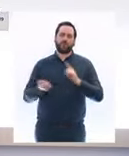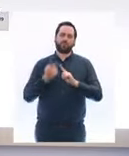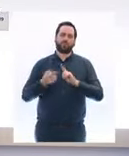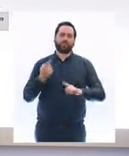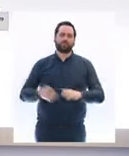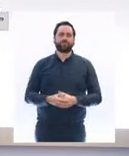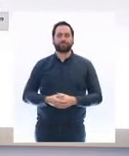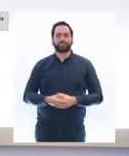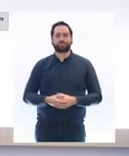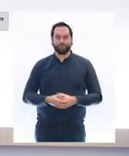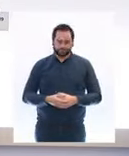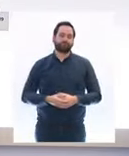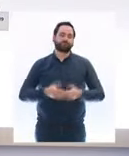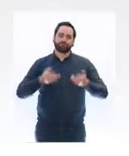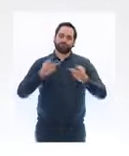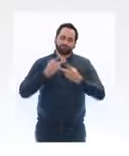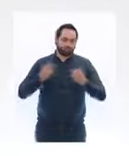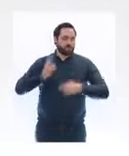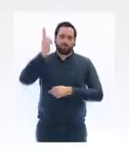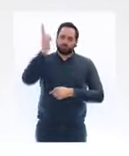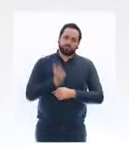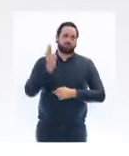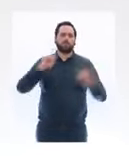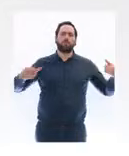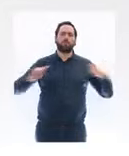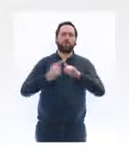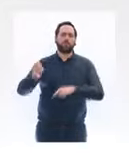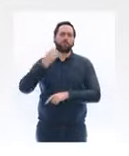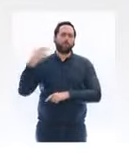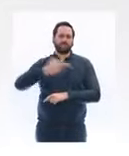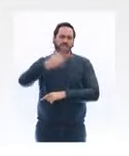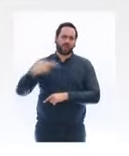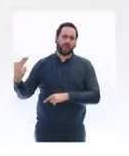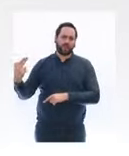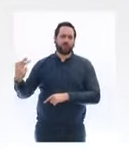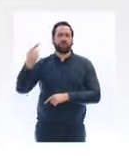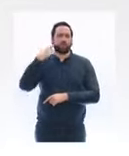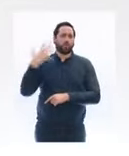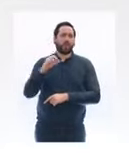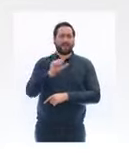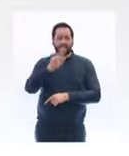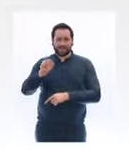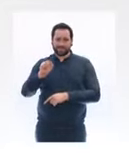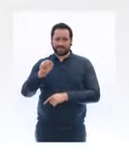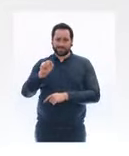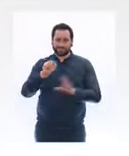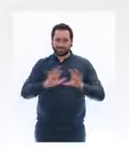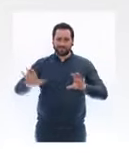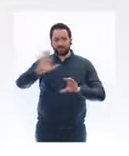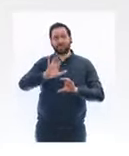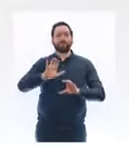blanc national qui vise à demander aux agences régionales de santé, sur tout le territoire, d'amorcer une déprogrammation